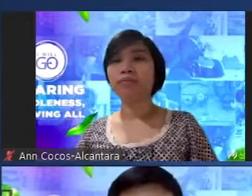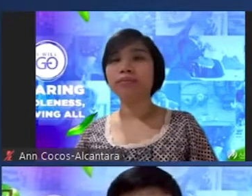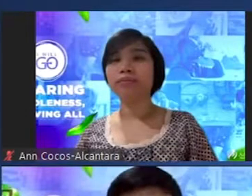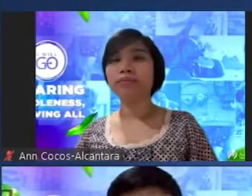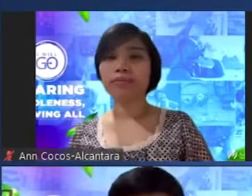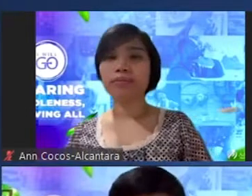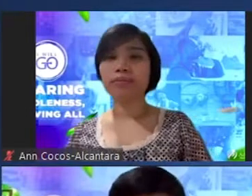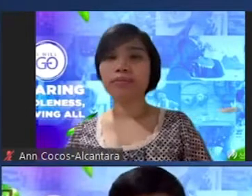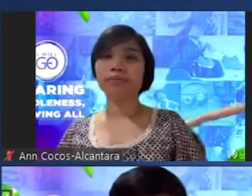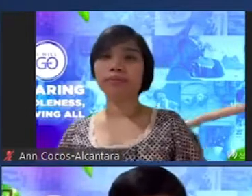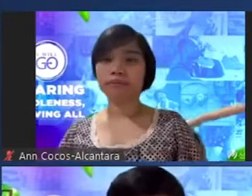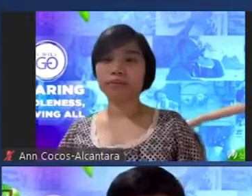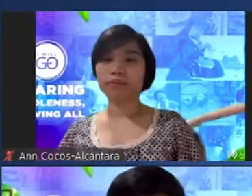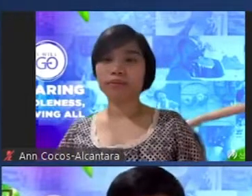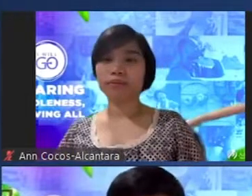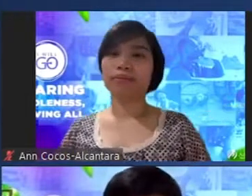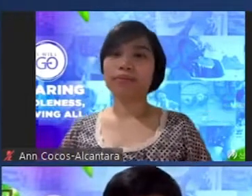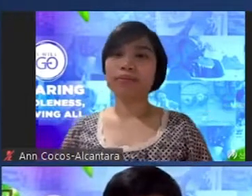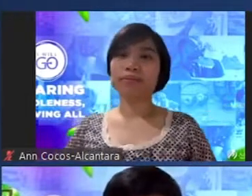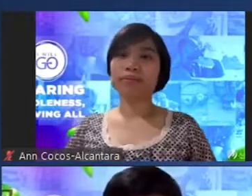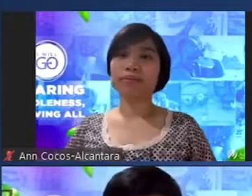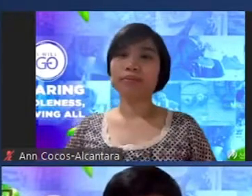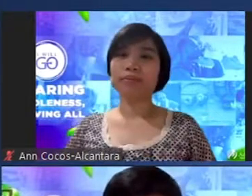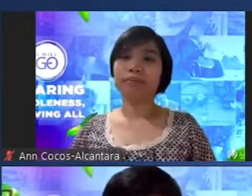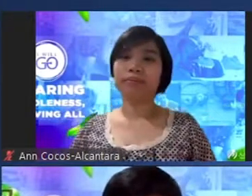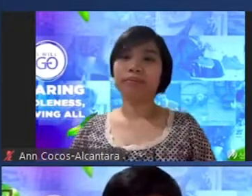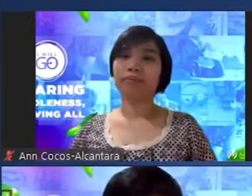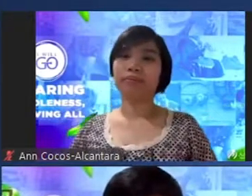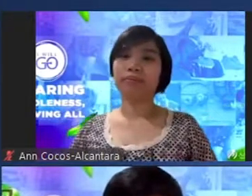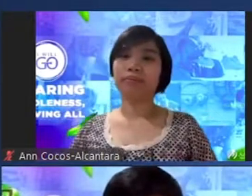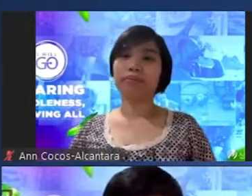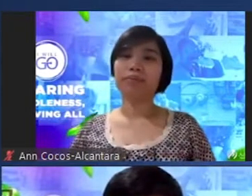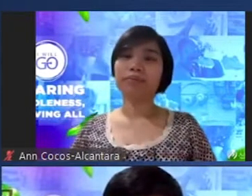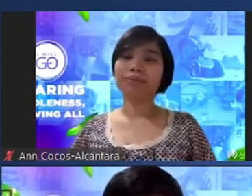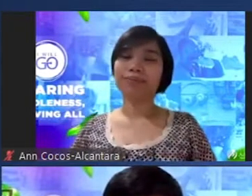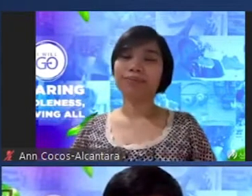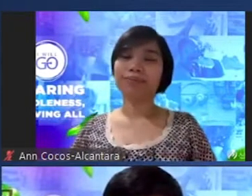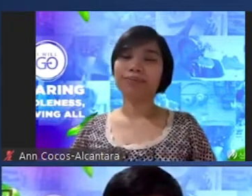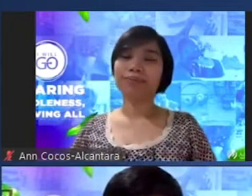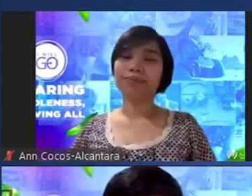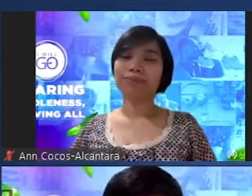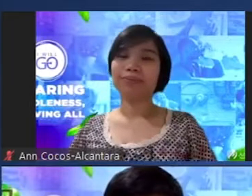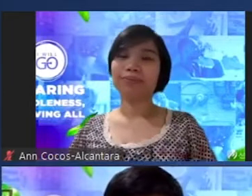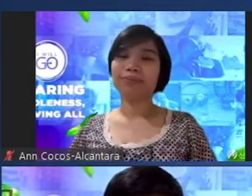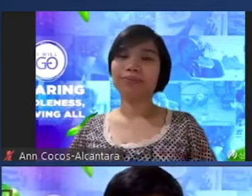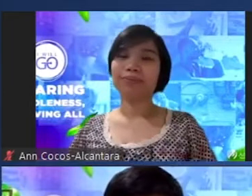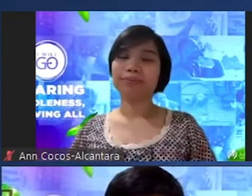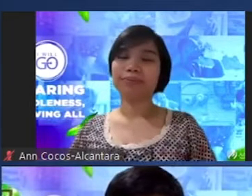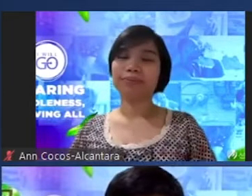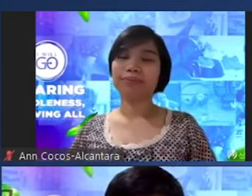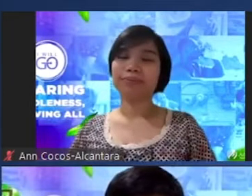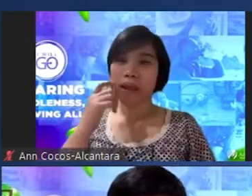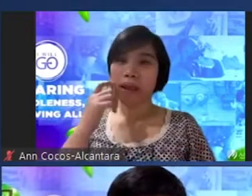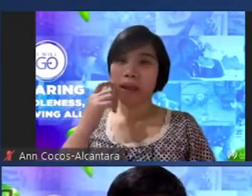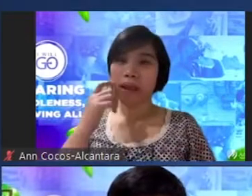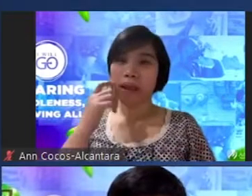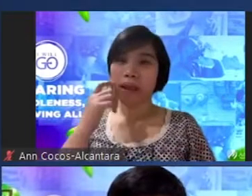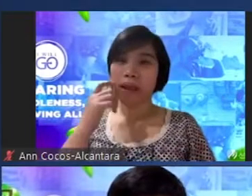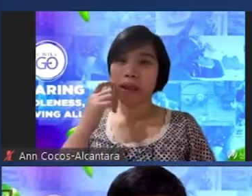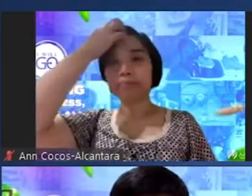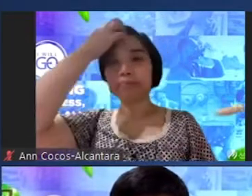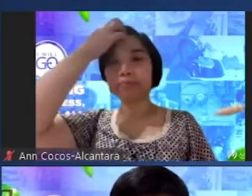kapag pinagpe-pray yung patients and nadidecrease yung adverse outcomes ng isang sakit for example cardiac disease